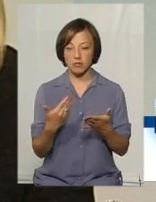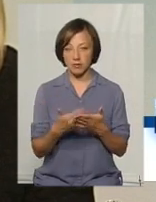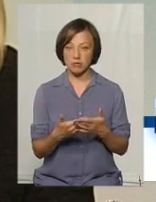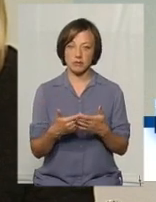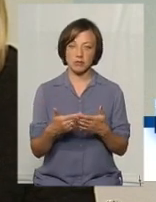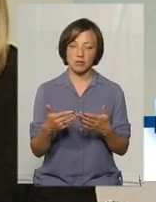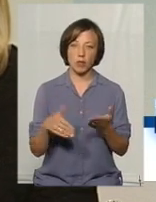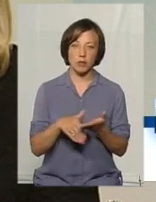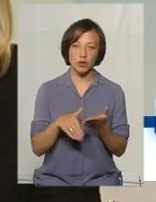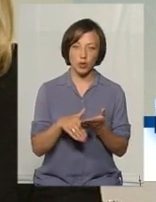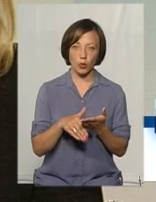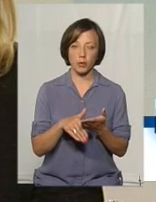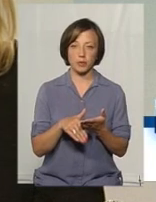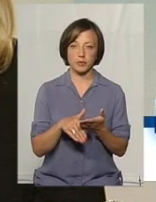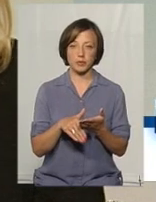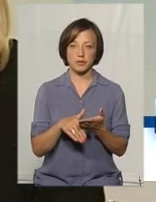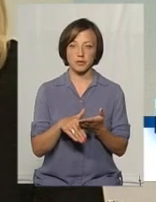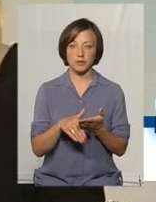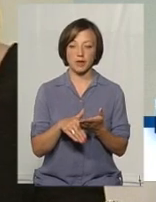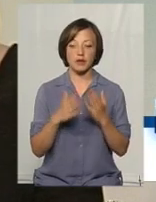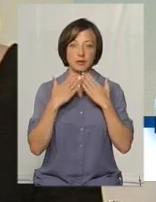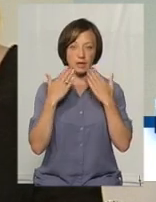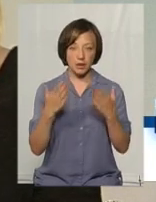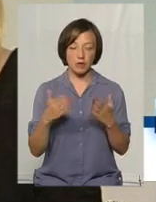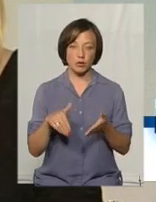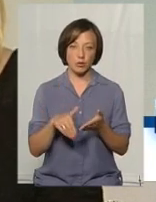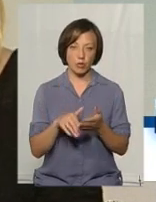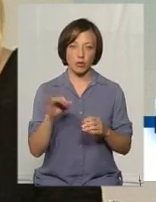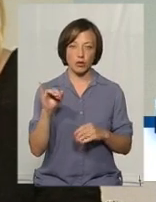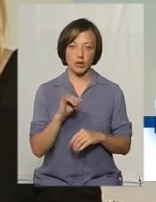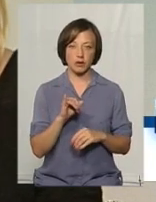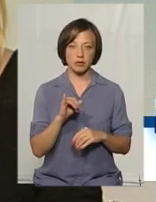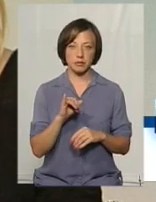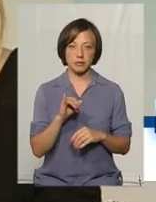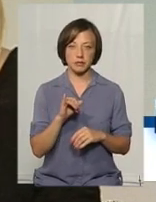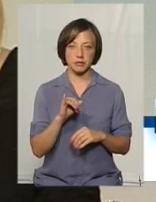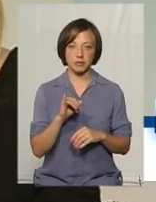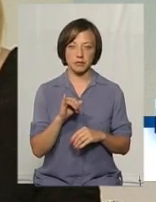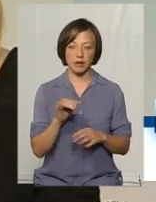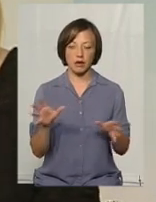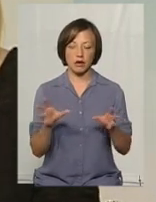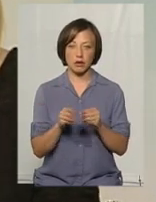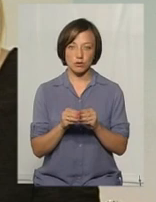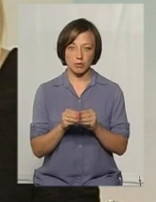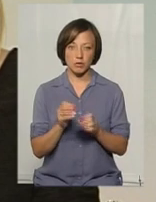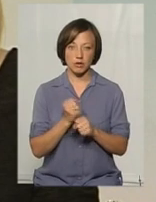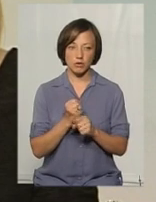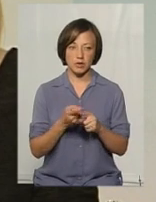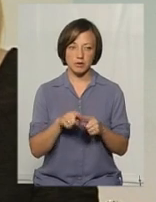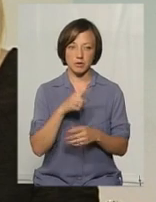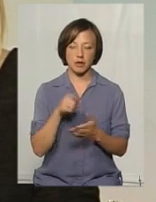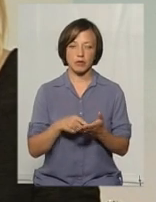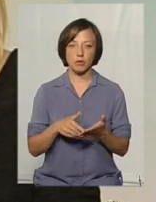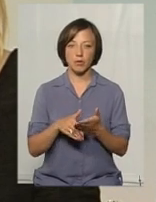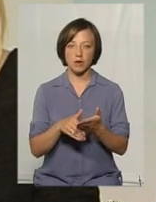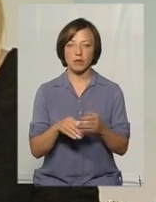порадником, помічником, знову ж таки, звертаються по допомогу і разом працюємо над цим питанням,